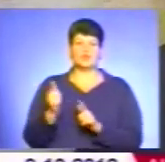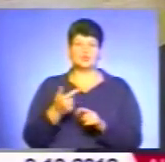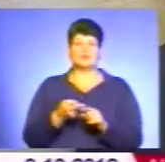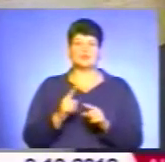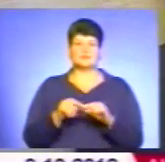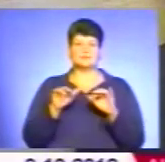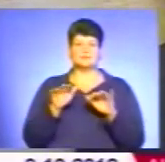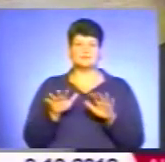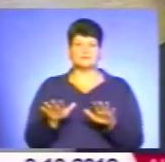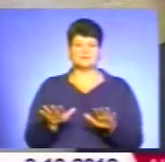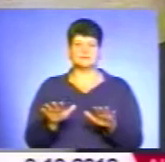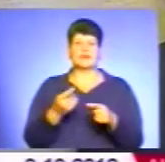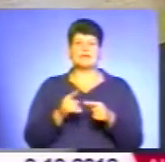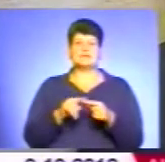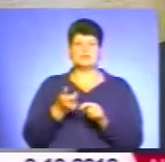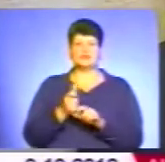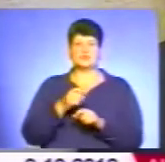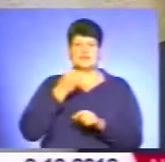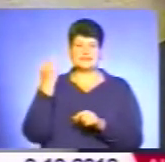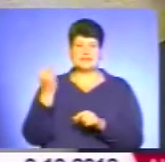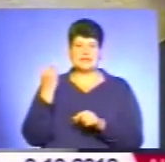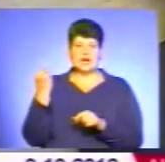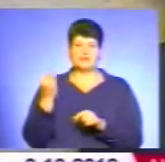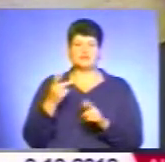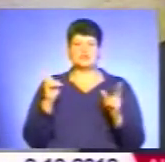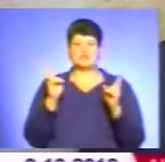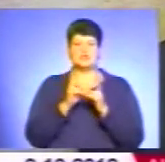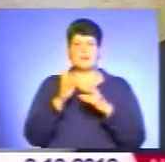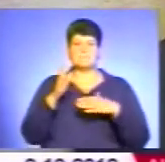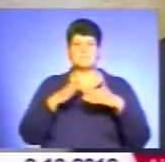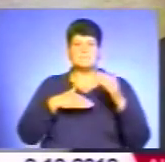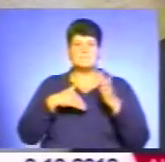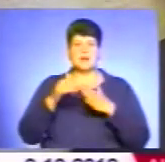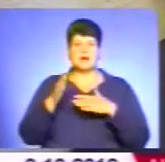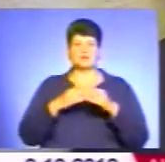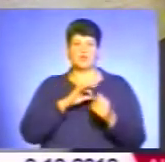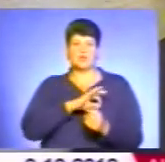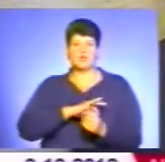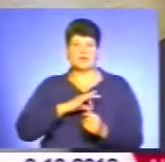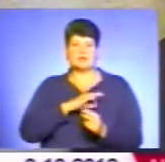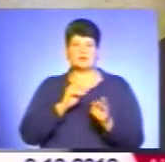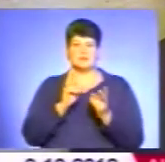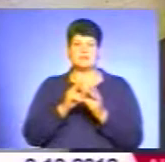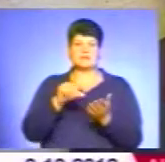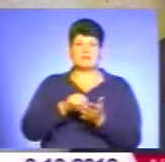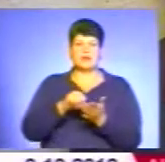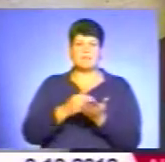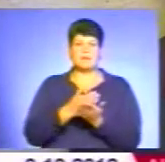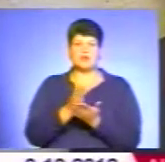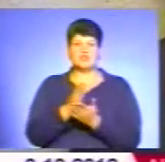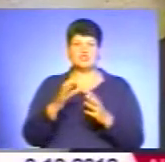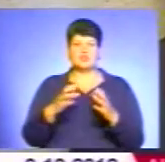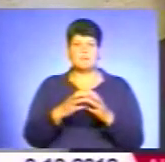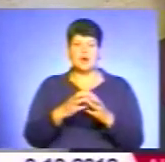таких заходів. Це їм дуже цікаво. Вони зустрічаються і з практиками, юристами, з представниками політичних партій, із суддями.